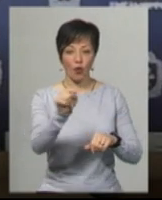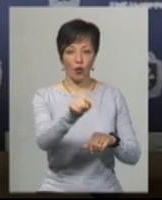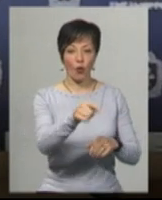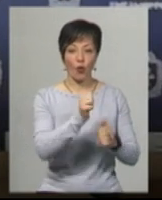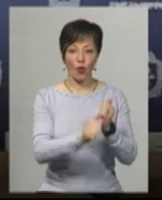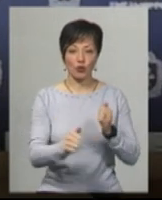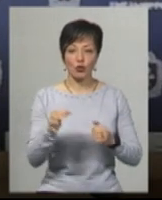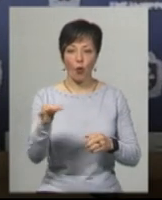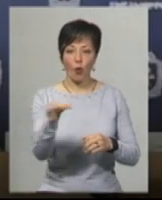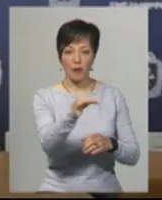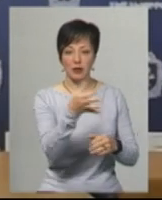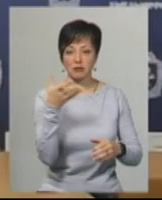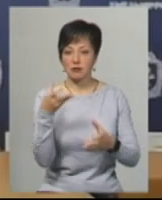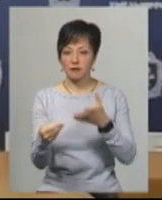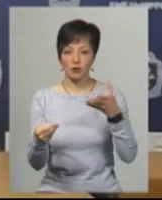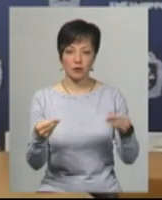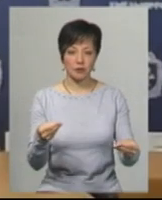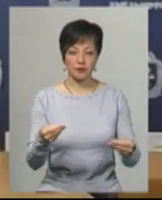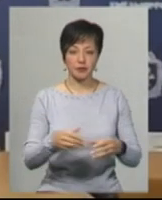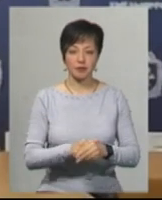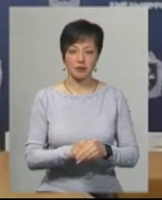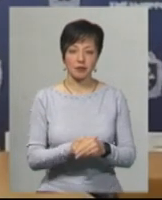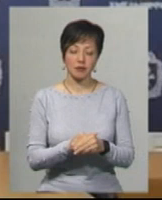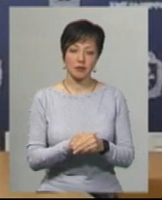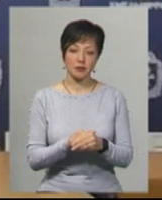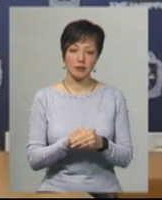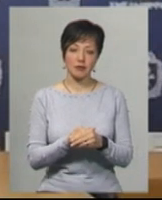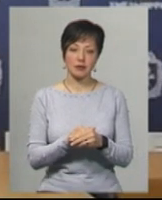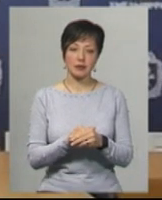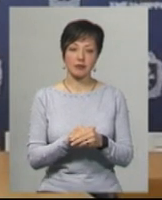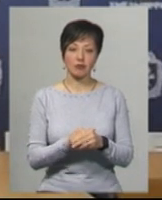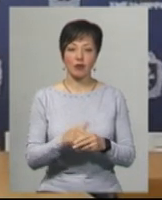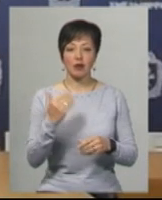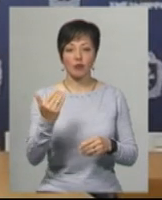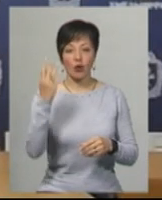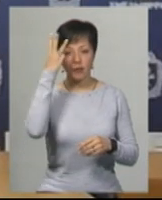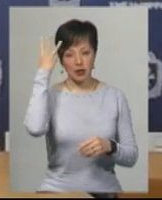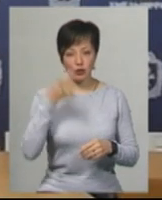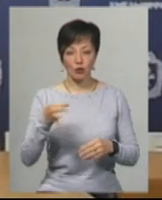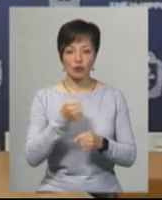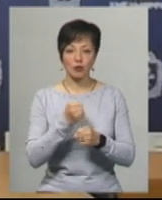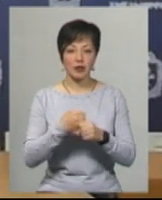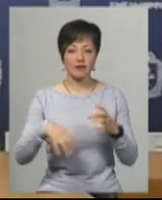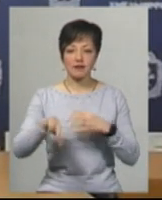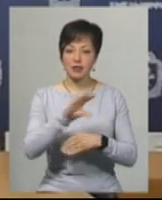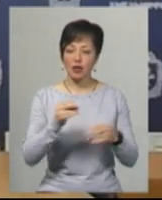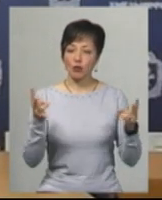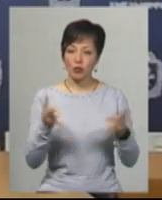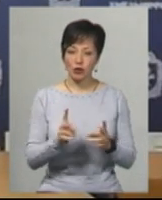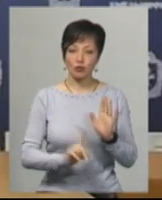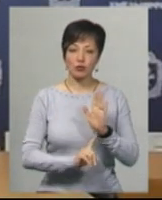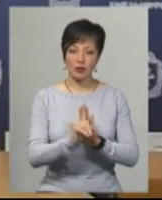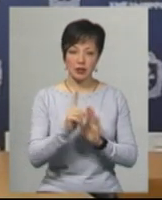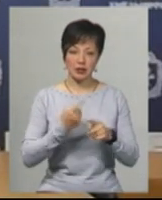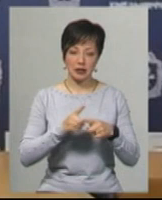областей, для того, щоб запустити цей транспорт. Власне, з боку Хмельницької області ми зробили все необхідне, щоб запустити